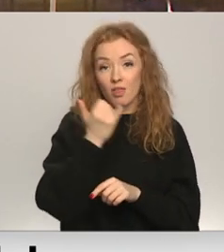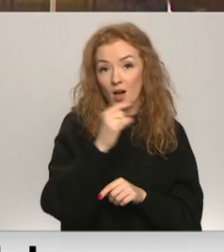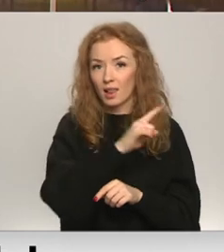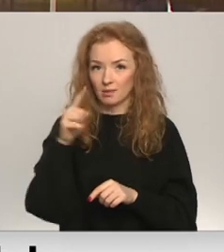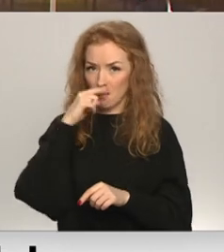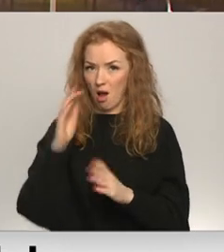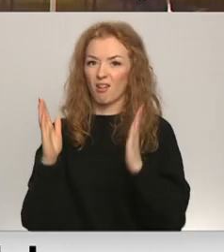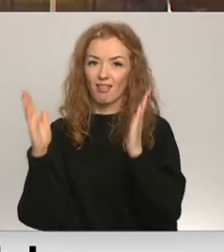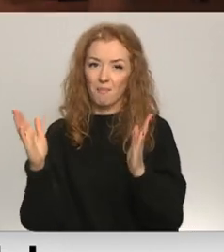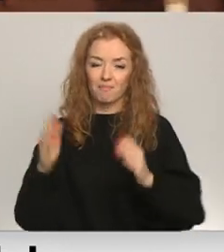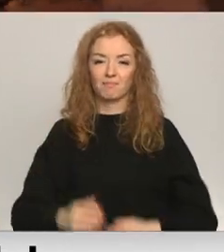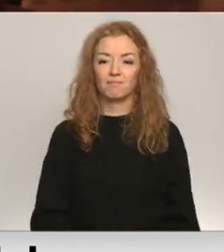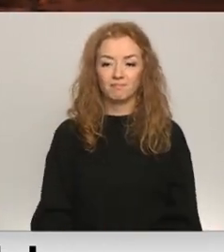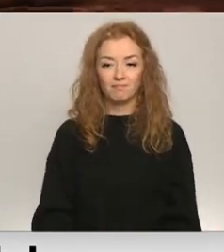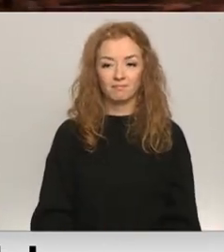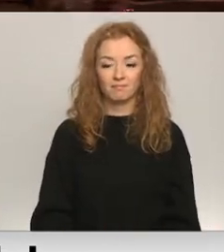Madar Līcīte.